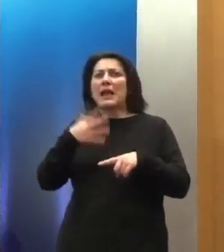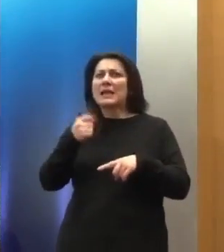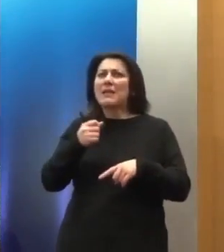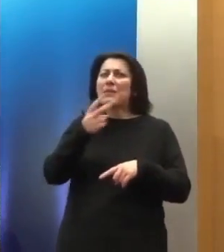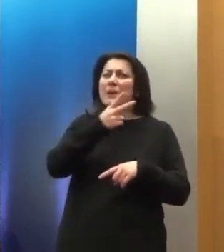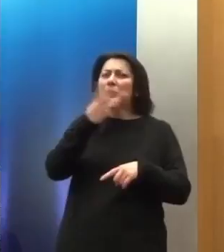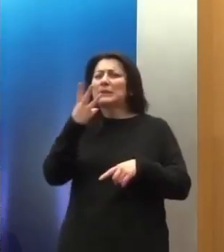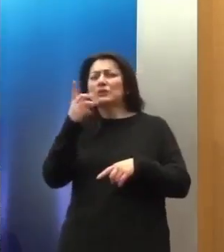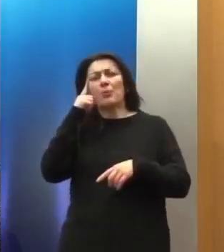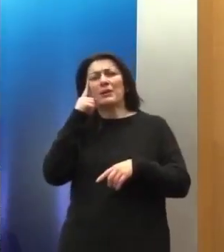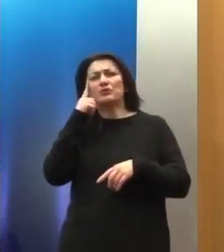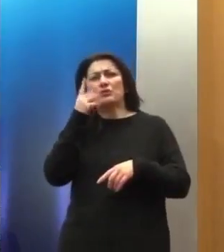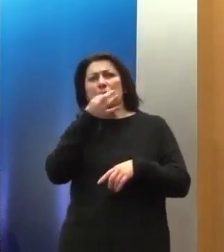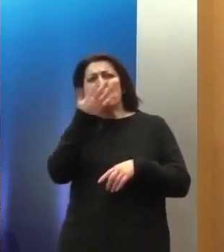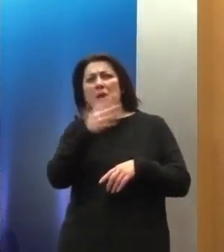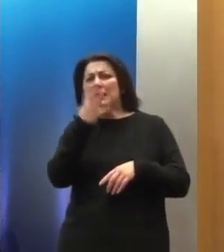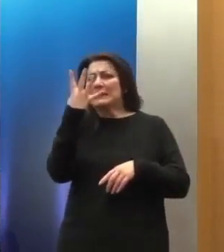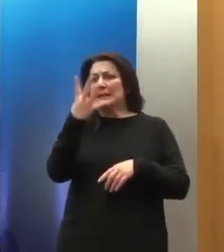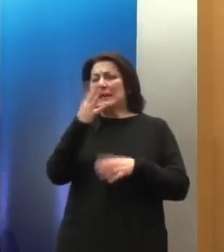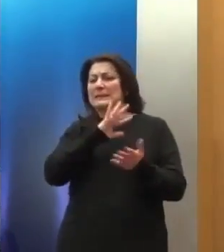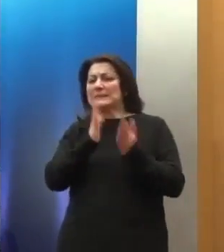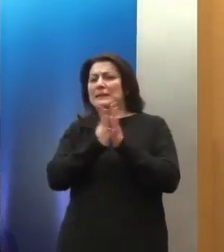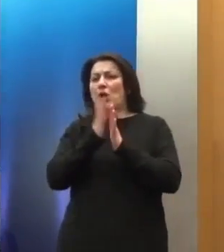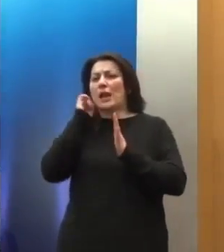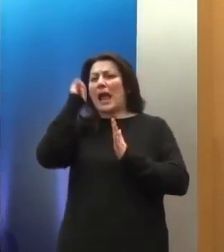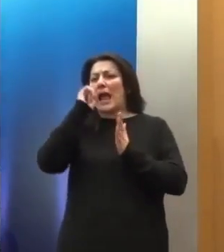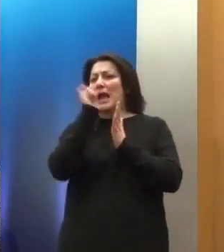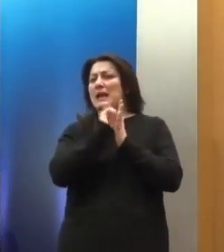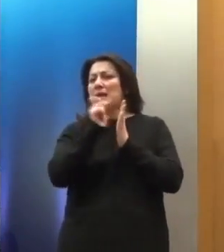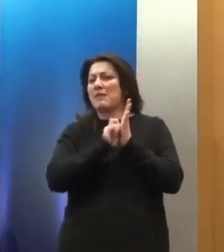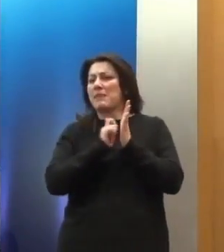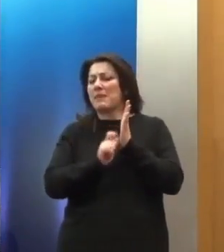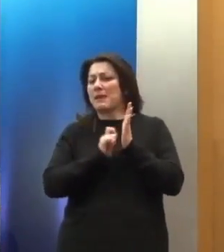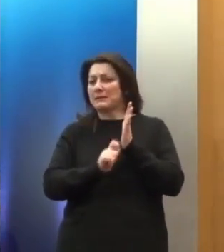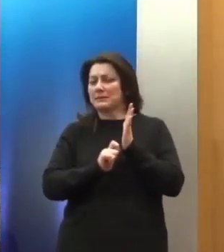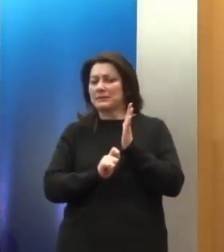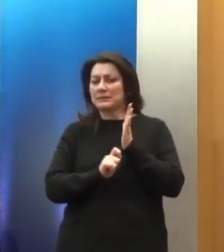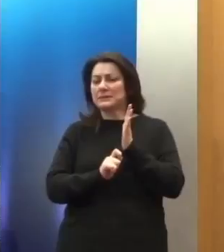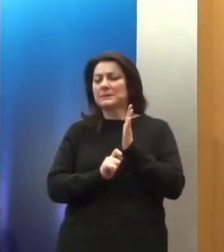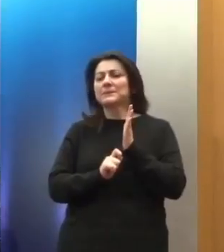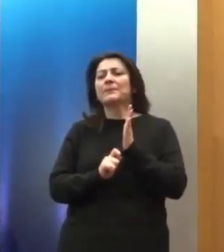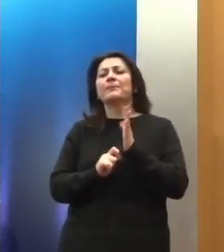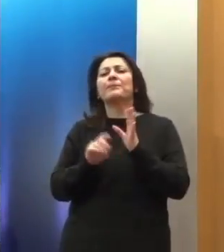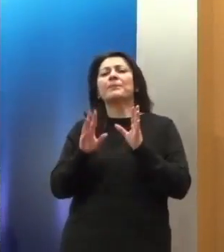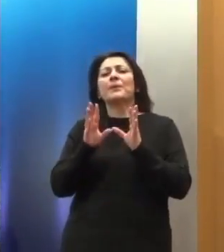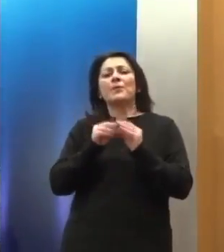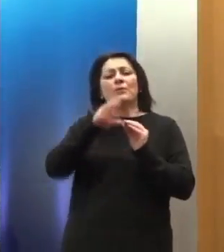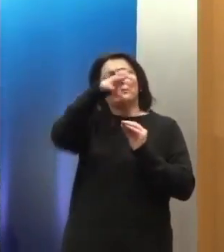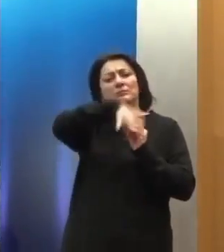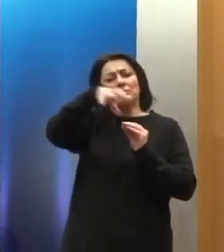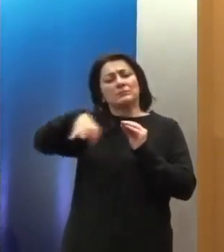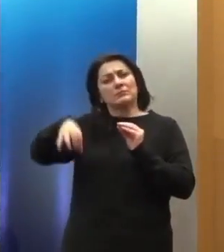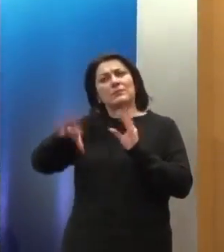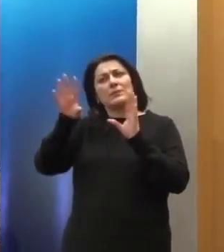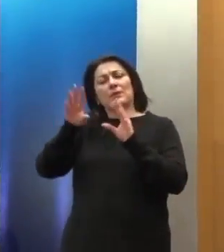τέσσερις, είπατε, νομίζω, συνολικά εκθέσεις σε όργανα του Οργανισμού των